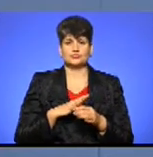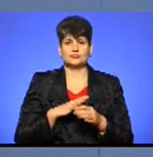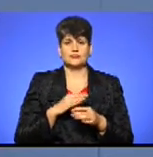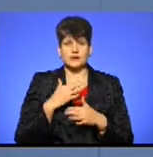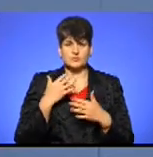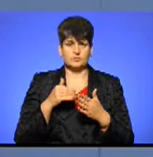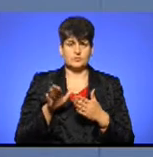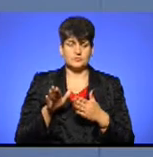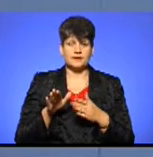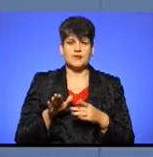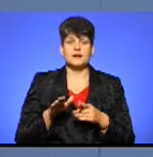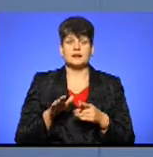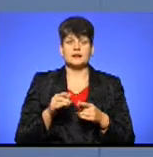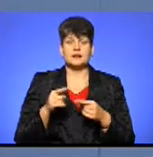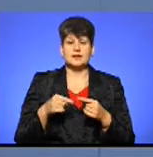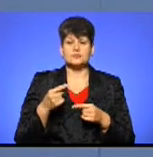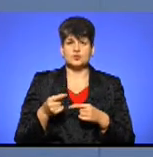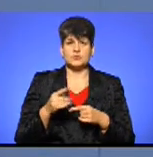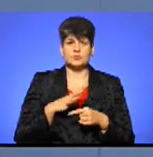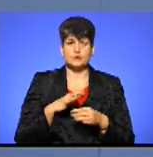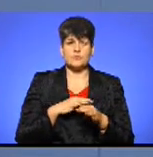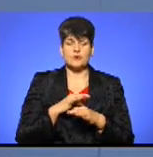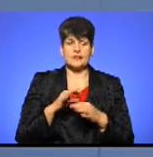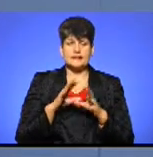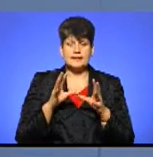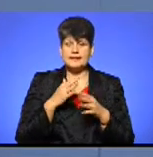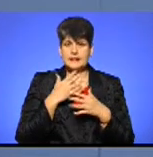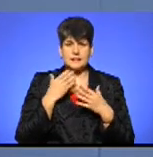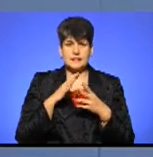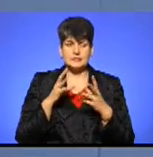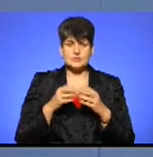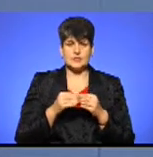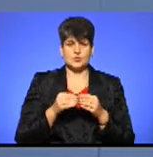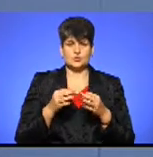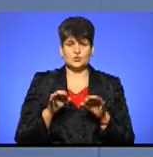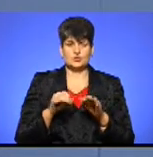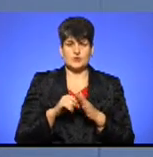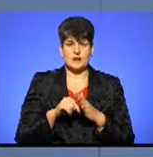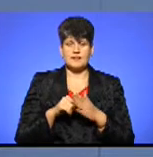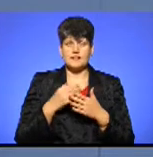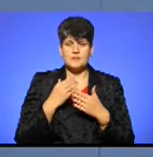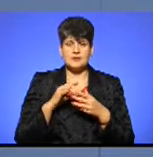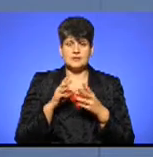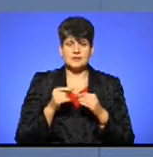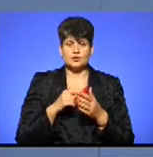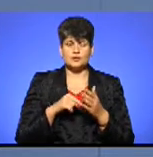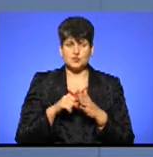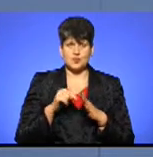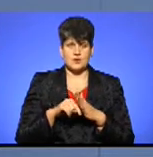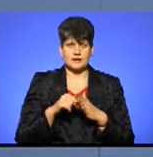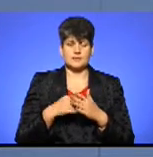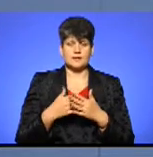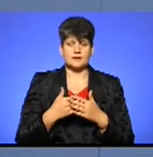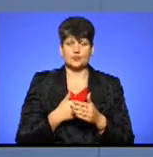Наступне – були кілька проєктів, які не мали загальнодоступного характеру, або не мали загальноміського характеру. Тобто, наприклад,